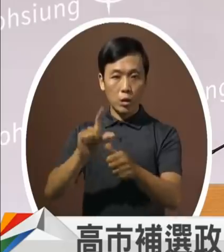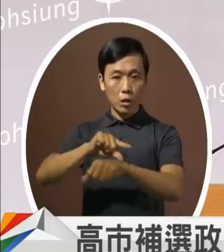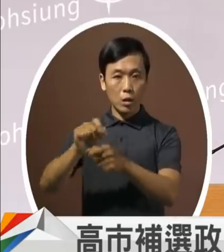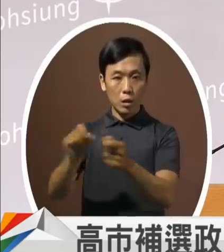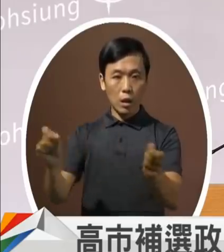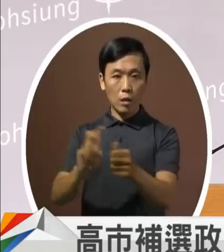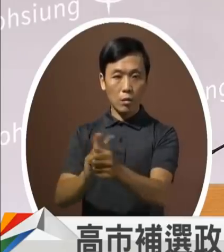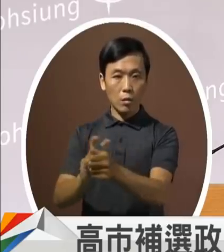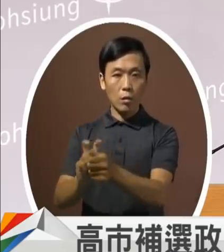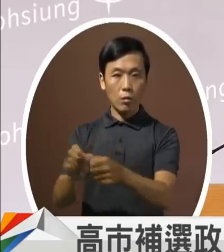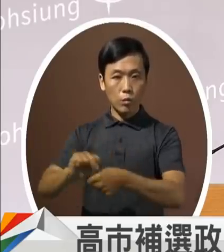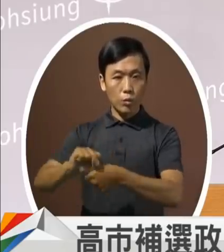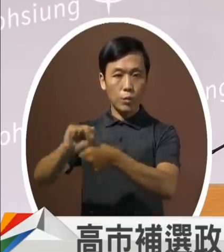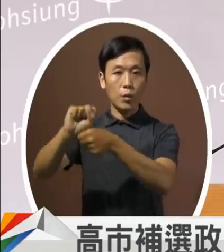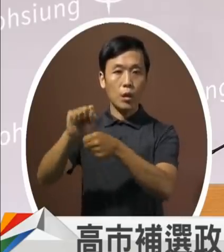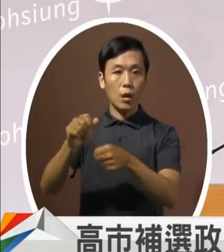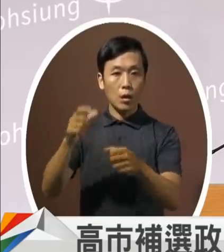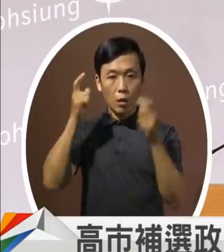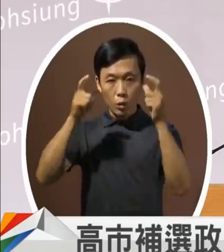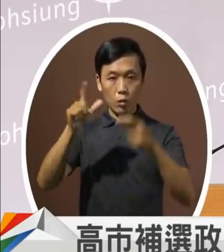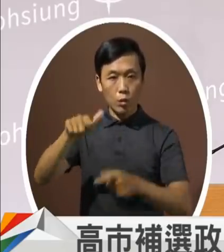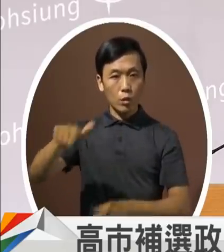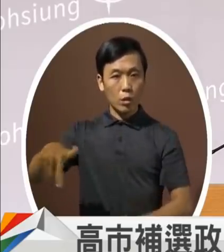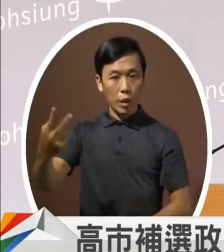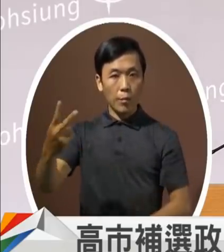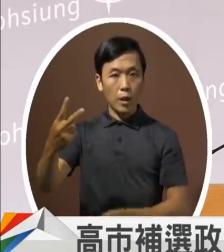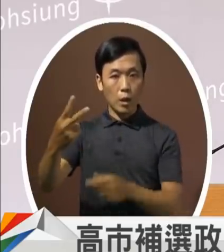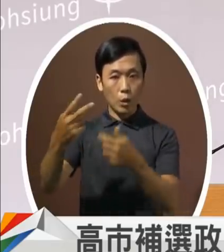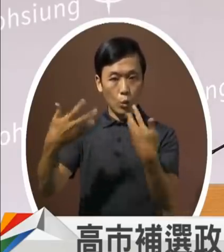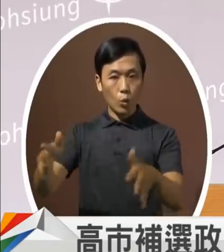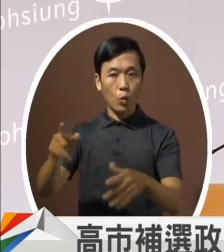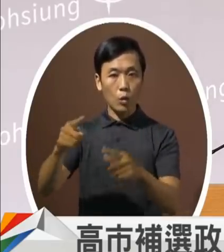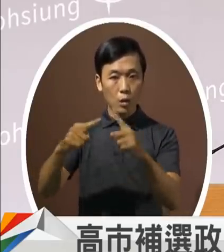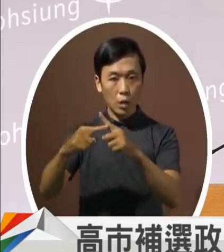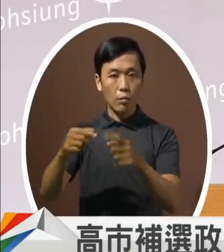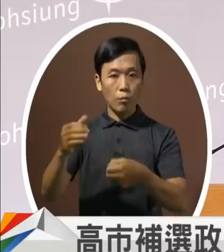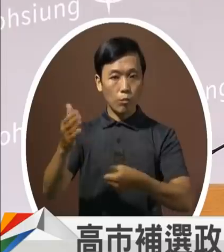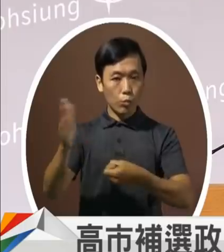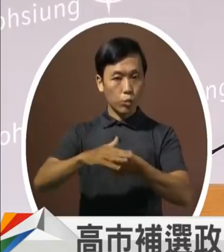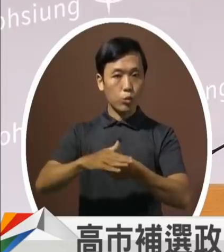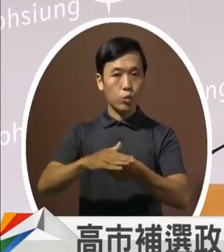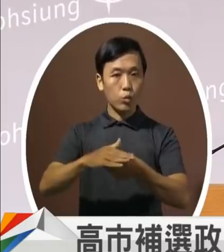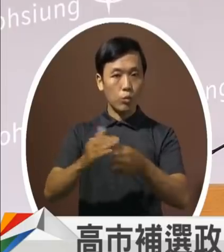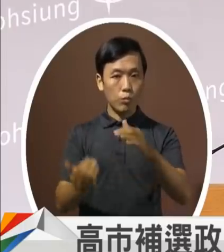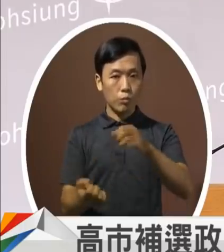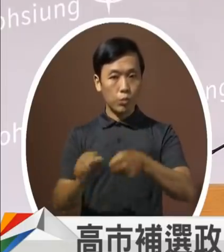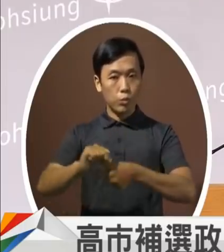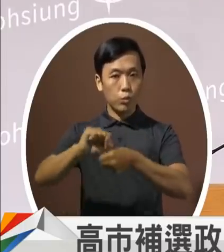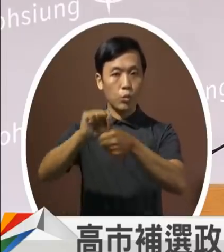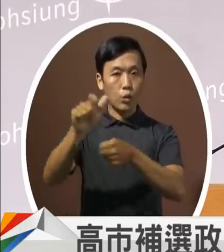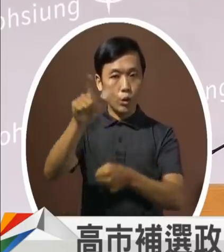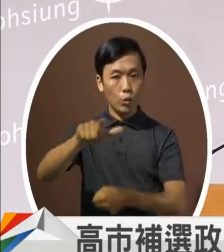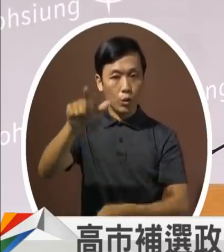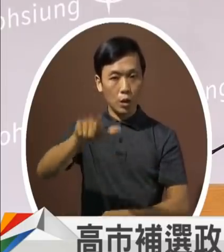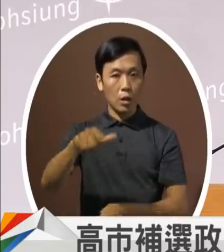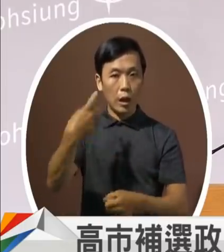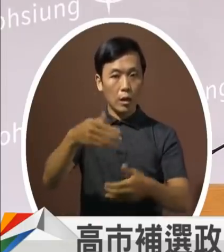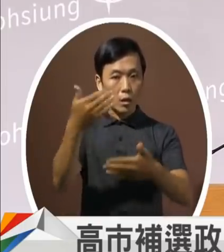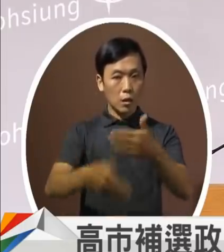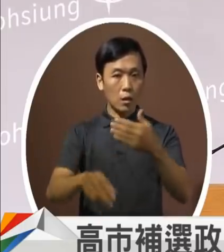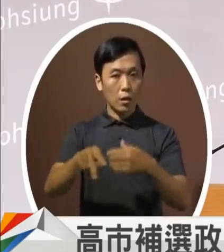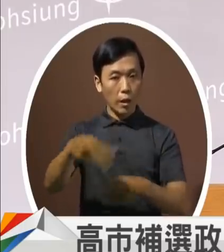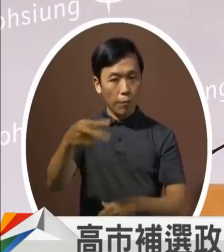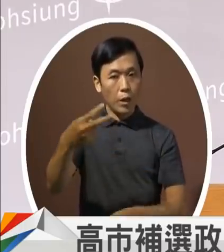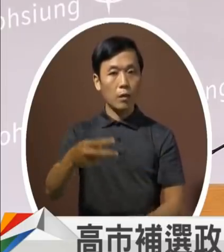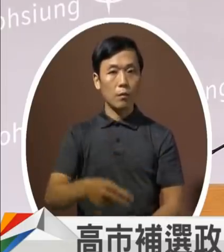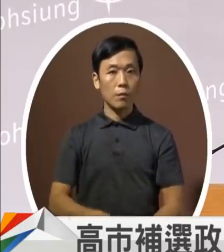长照的人力的需求是6200多位那我们现在已经补足到6000位也还有200位的差